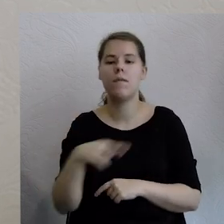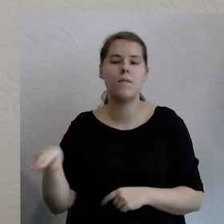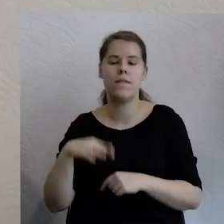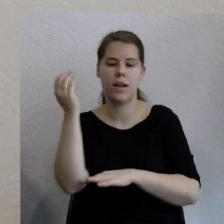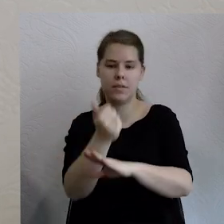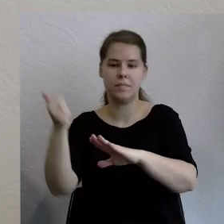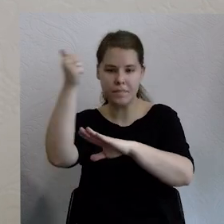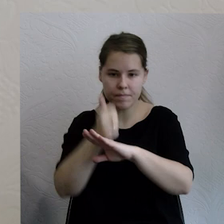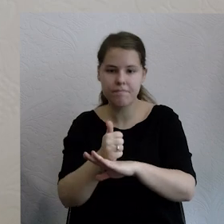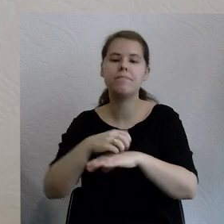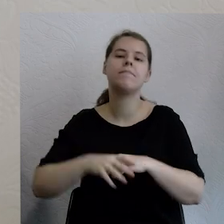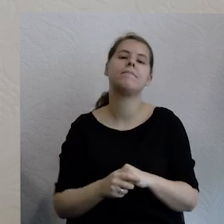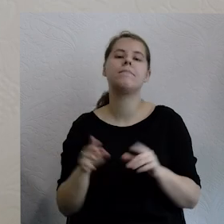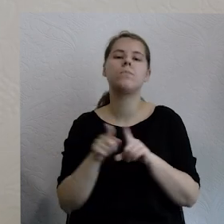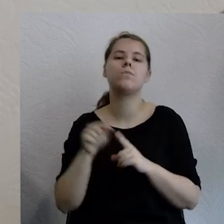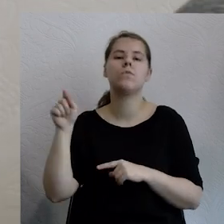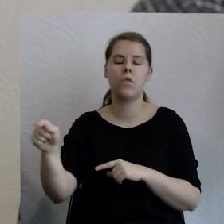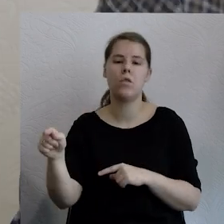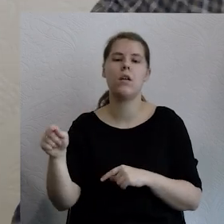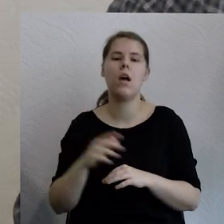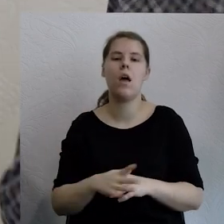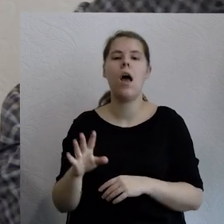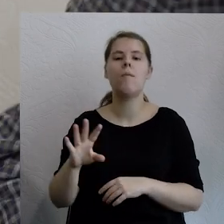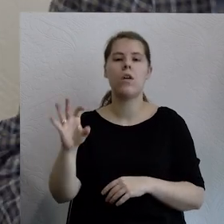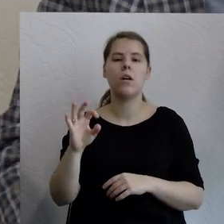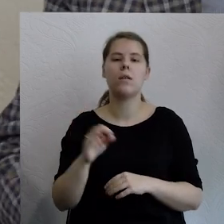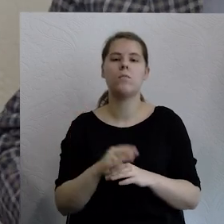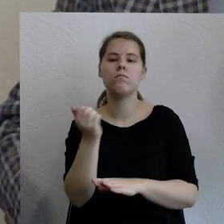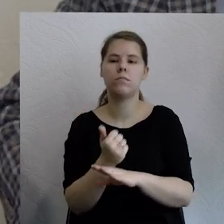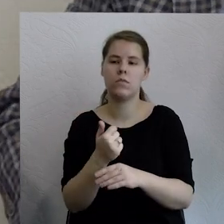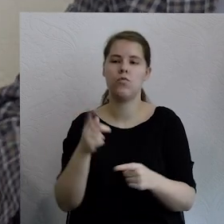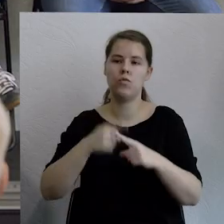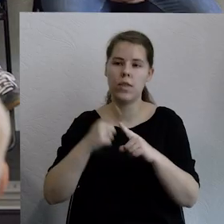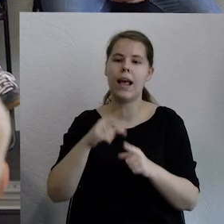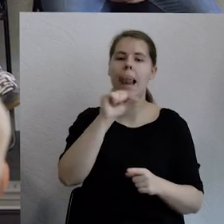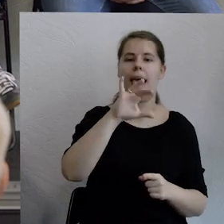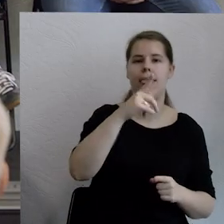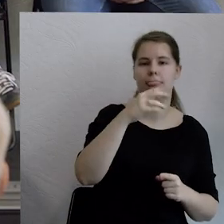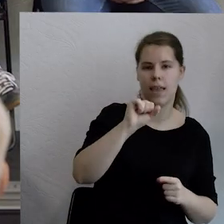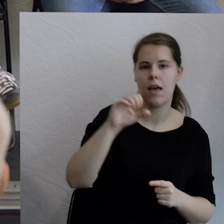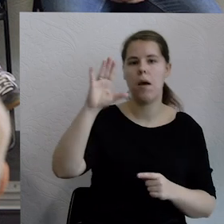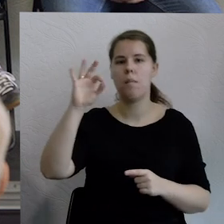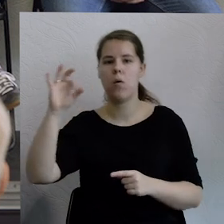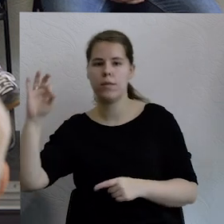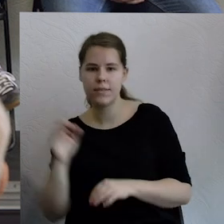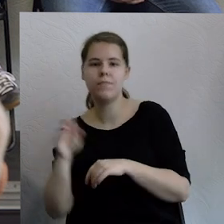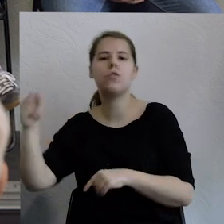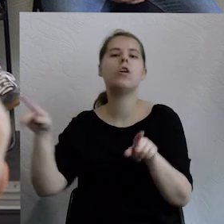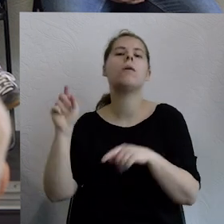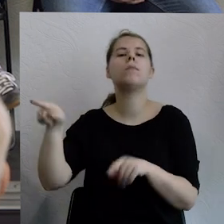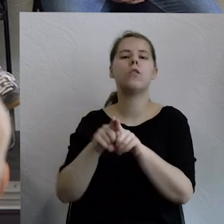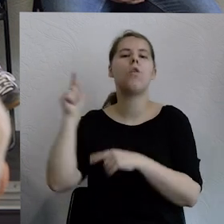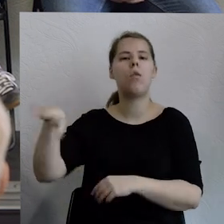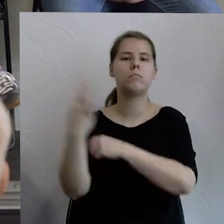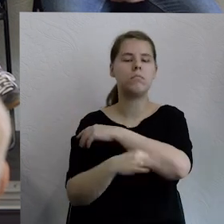założycielką i liderką polskiego oddziału Vegan Lady Boss. Jest absolwentka socjologii na London School of Economics,